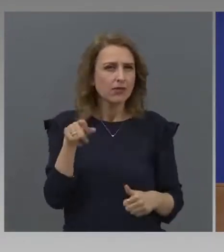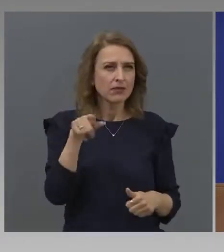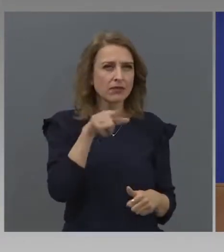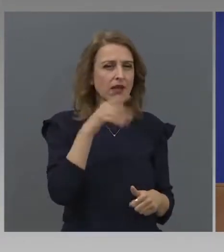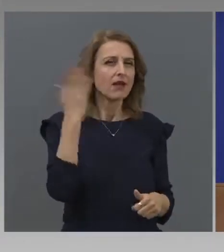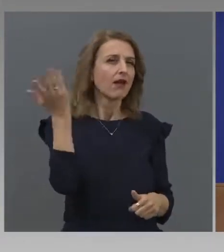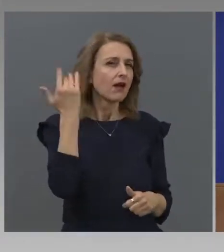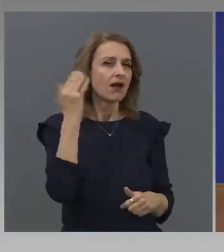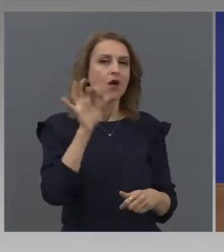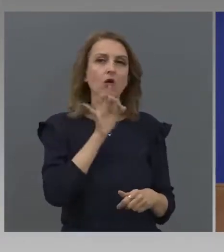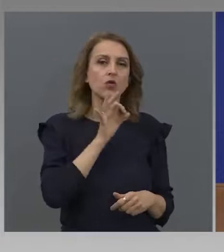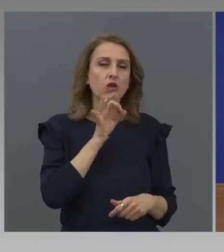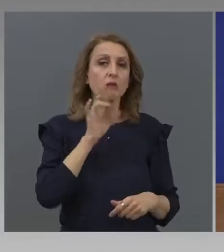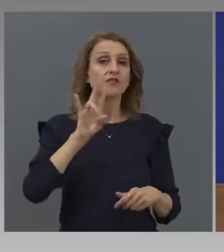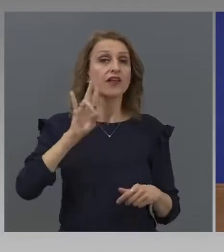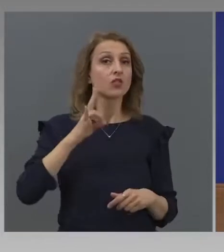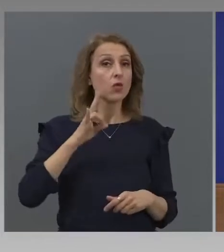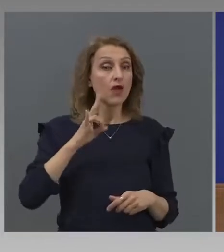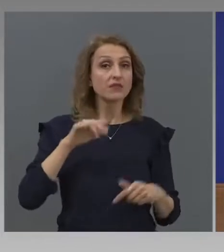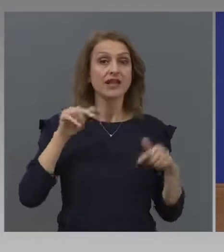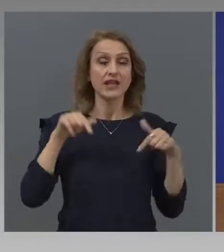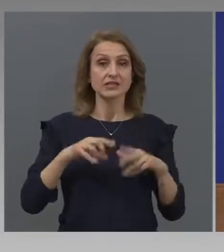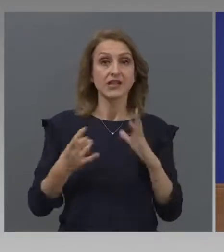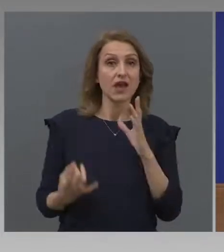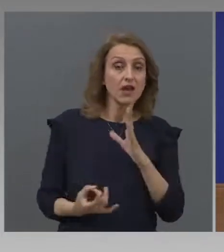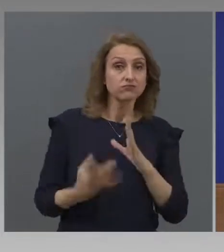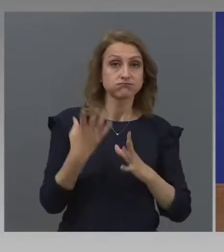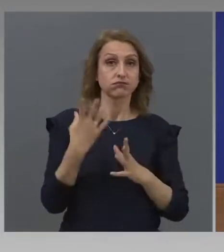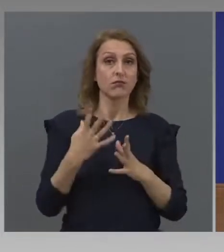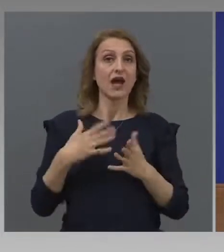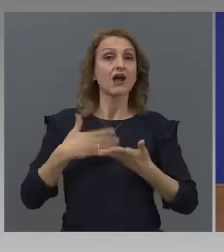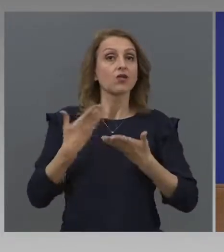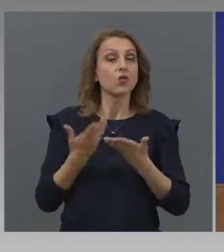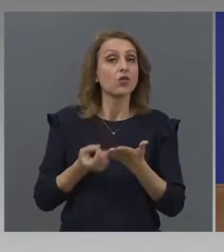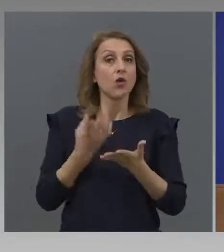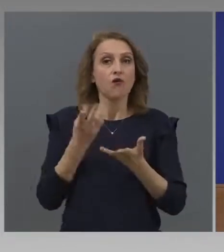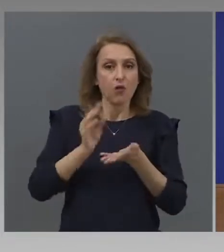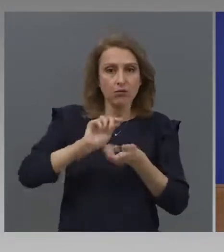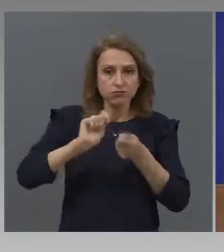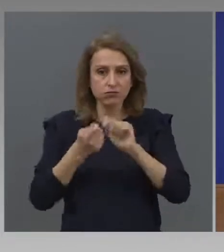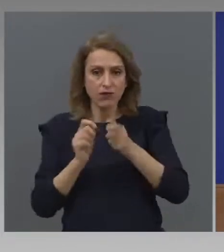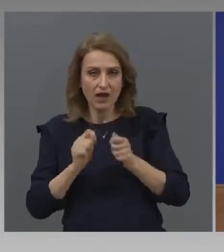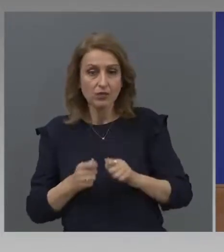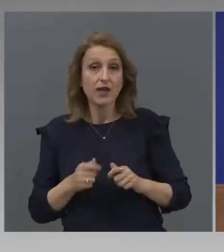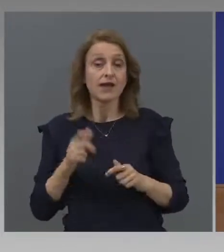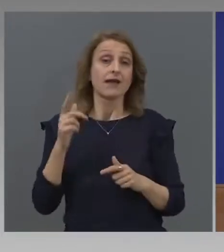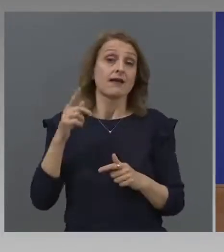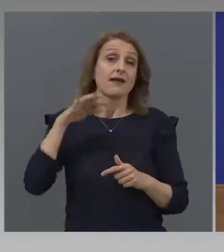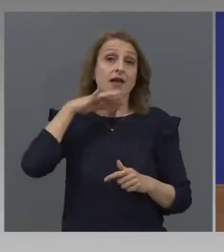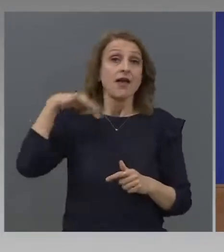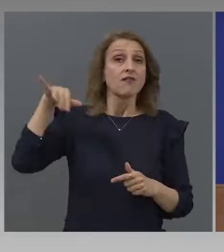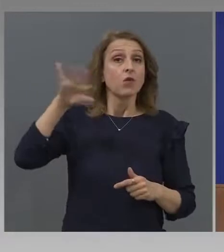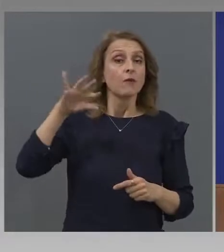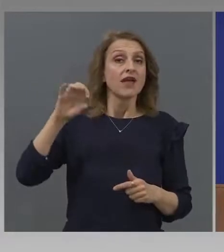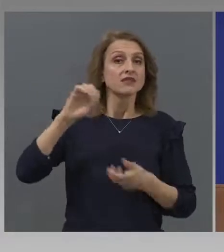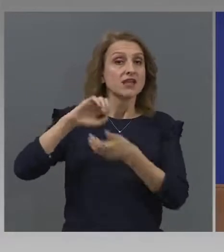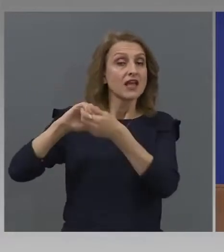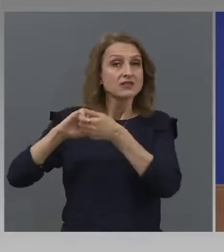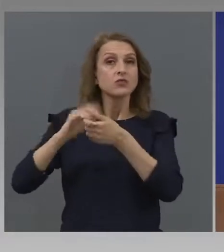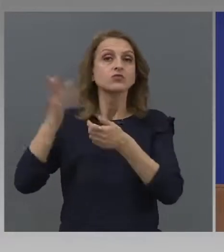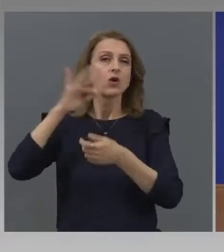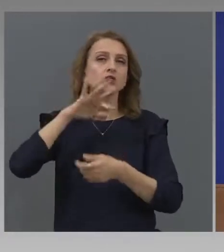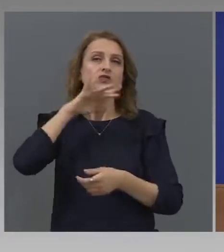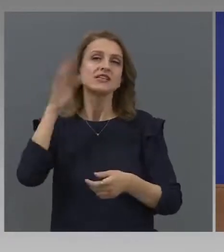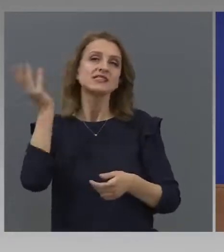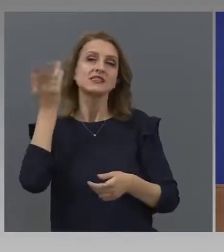в октомври, ноември? Сега го актуализирахме. В Европейския съюз още караме по стария бюджет. И